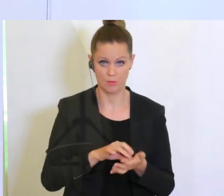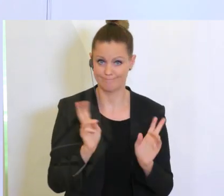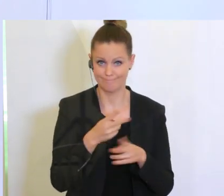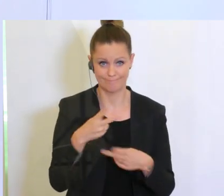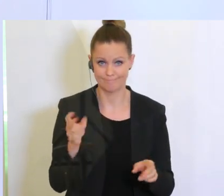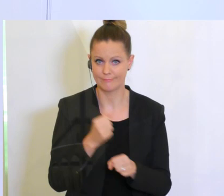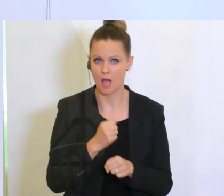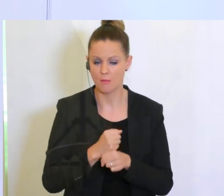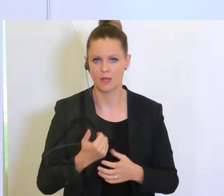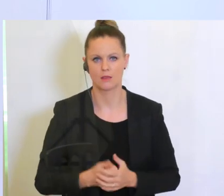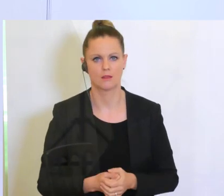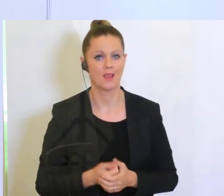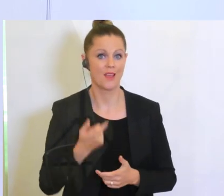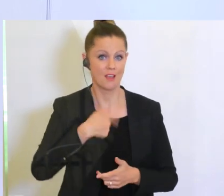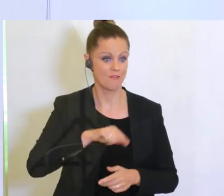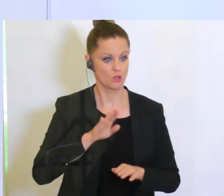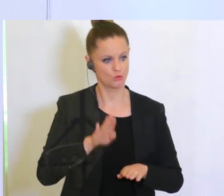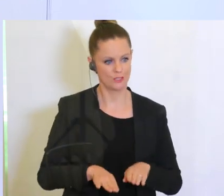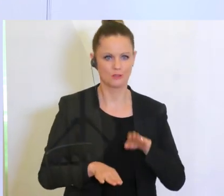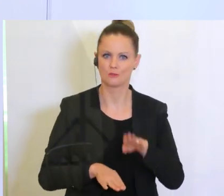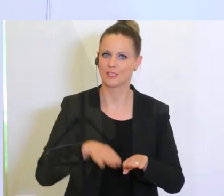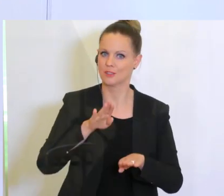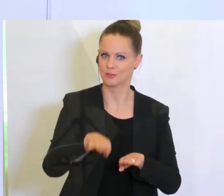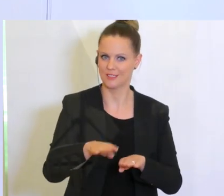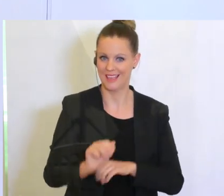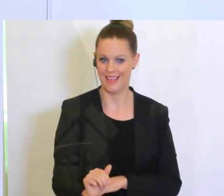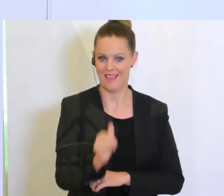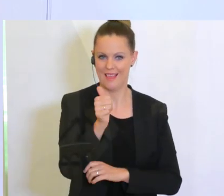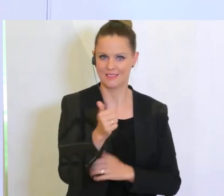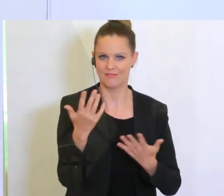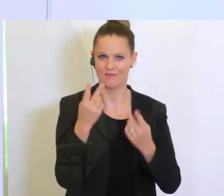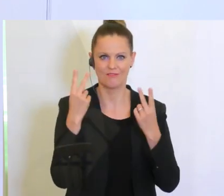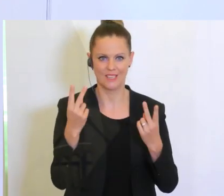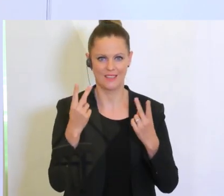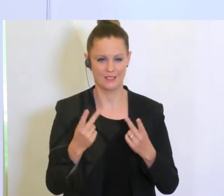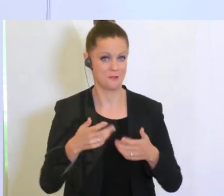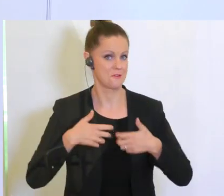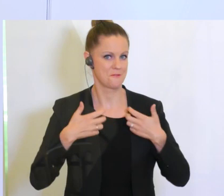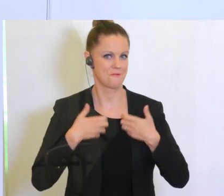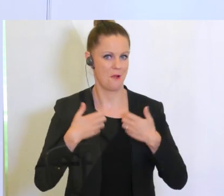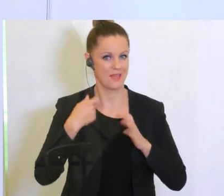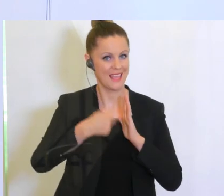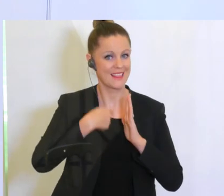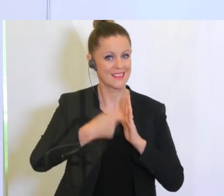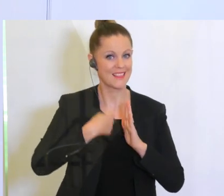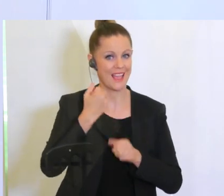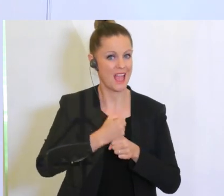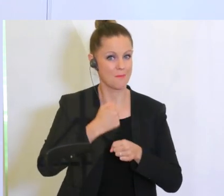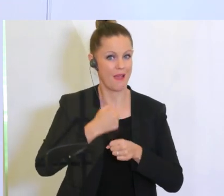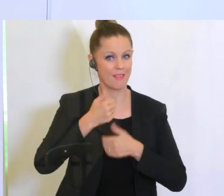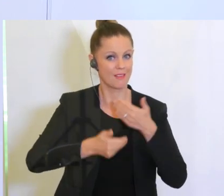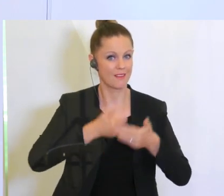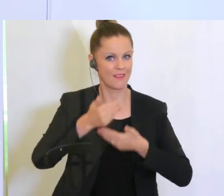arbeiten können. Wir machen das Schritt für Schritt. Fürs Erste freue ich mich jetzt einmal, dass Dreharbeiten ohne